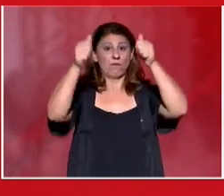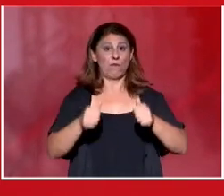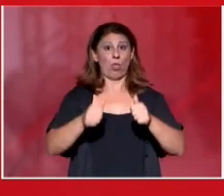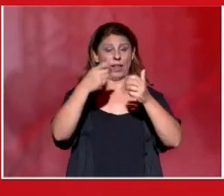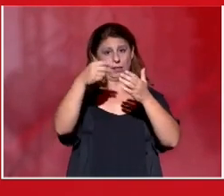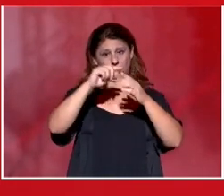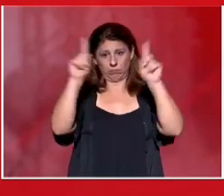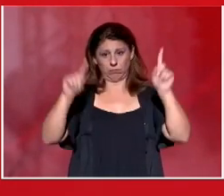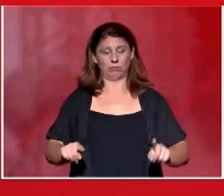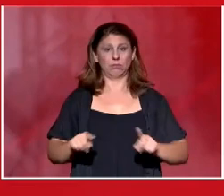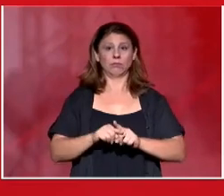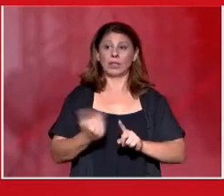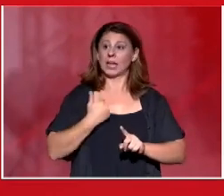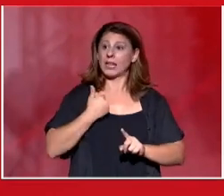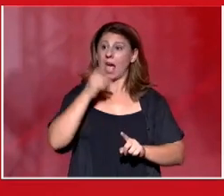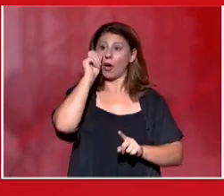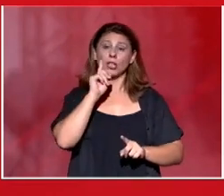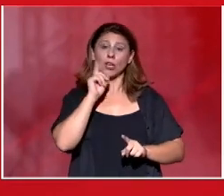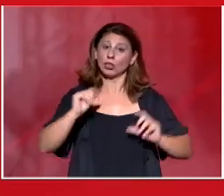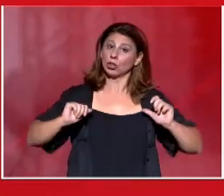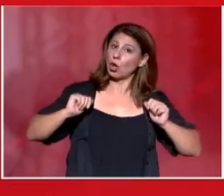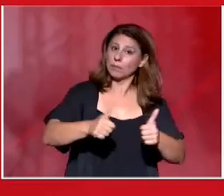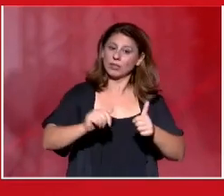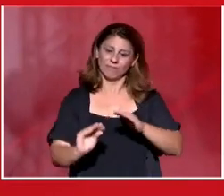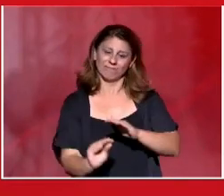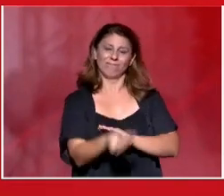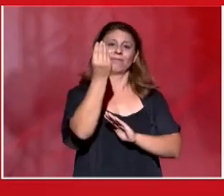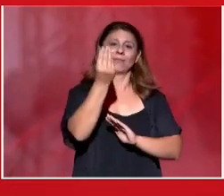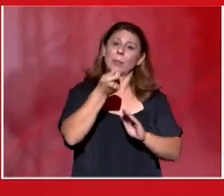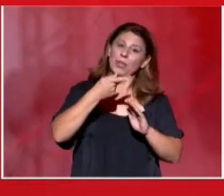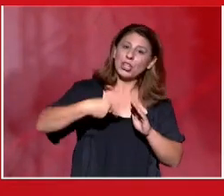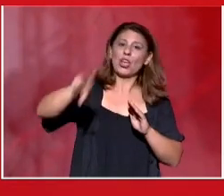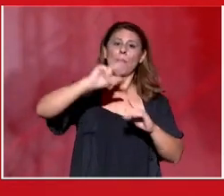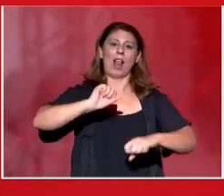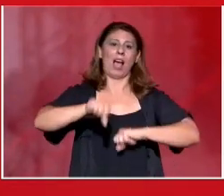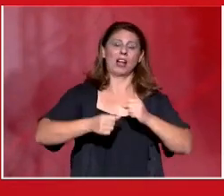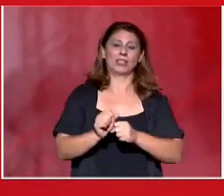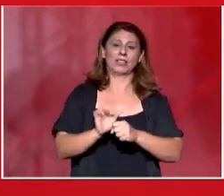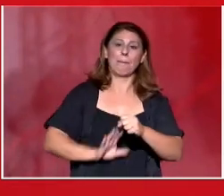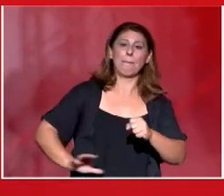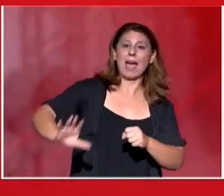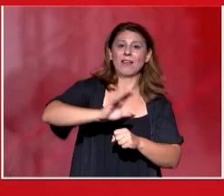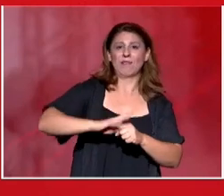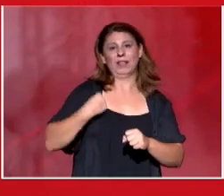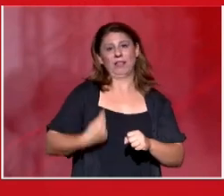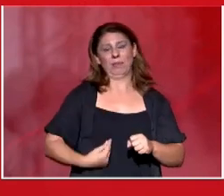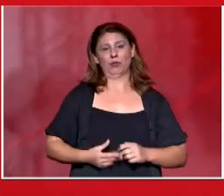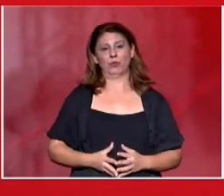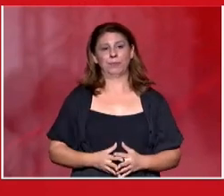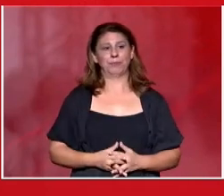τολμήσουν για να πάμε αλλιώς να εκλέξουμε περισσότερους αγωνιστές στους περιφέρειες και στους Δήμους.